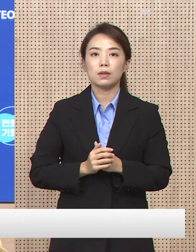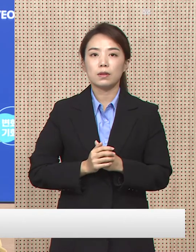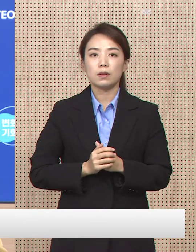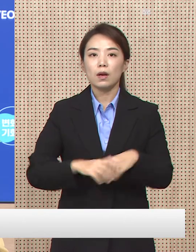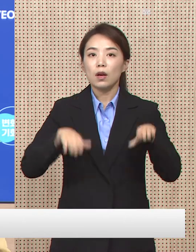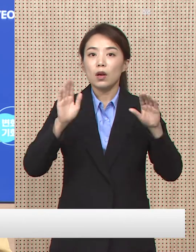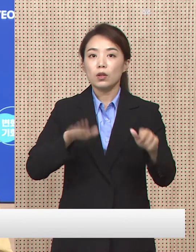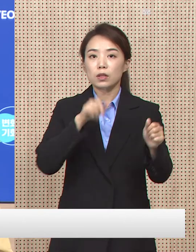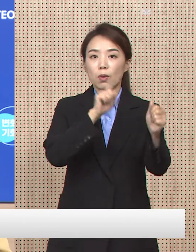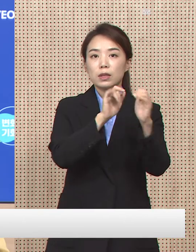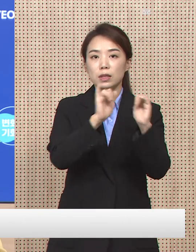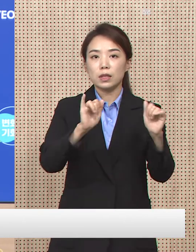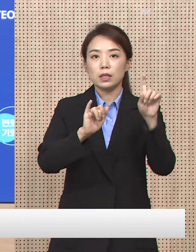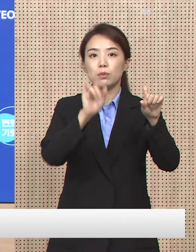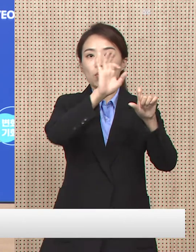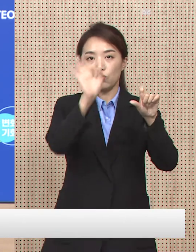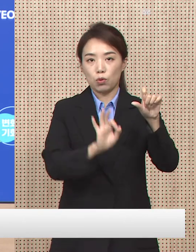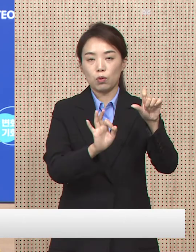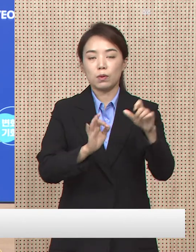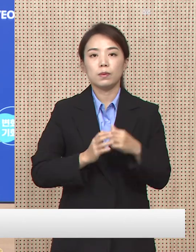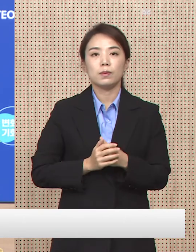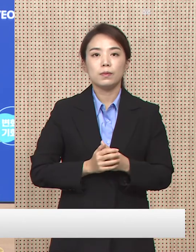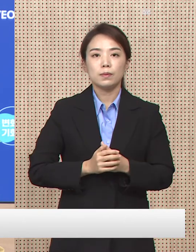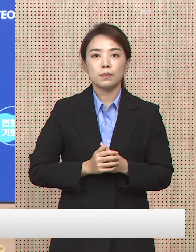전체 확진자의 19% 수준입니다.